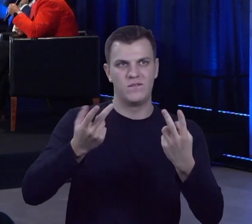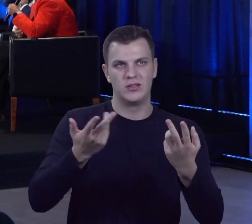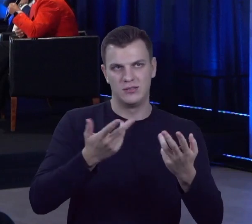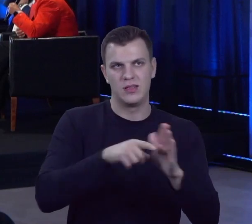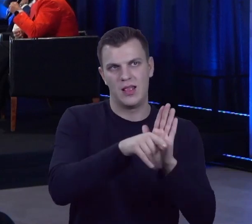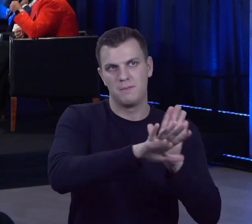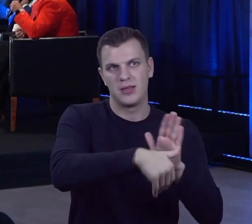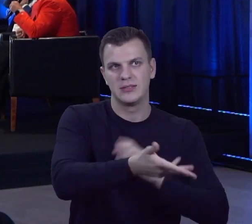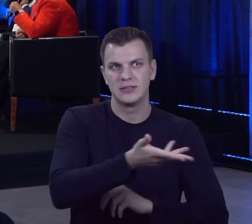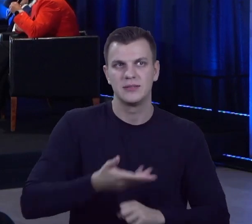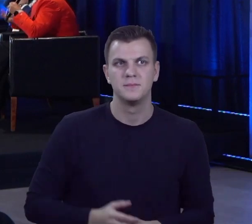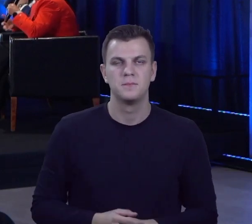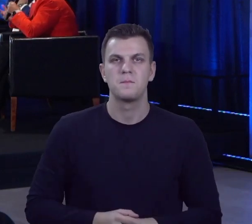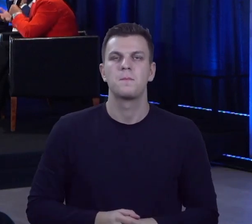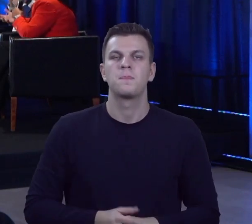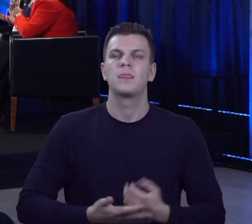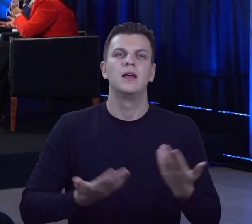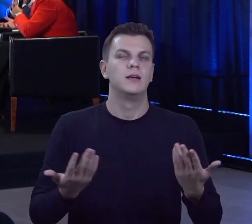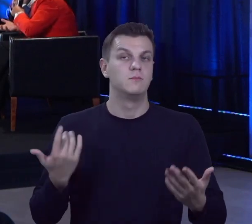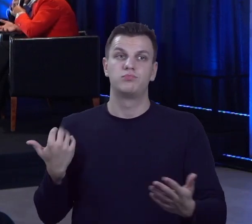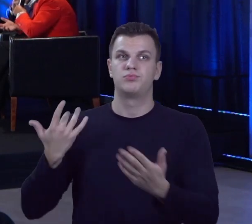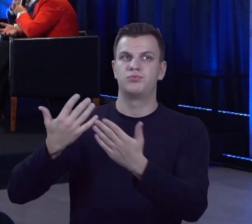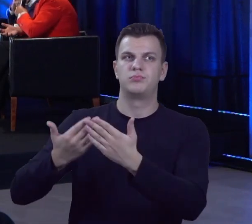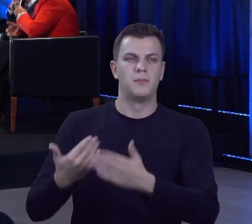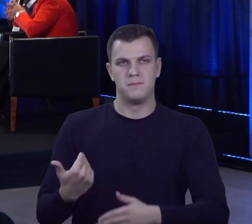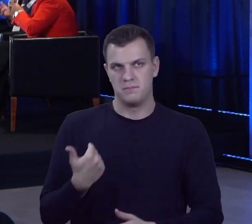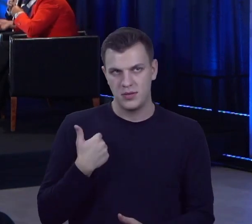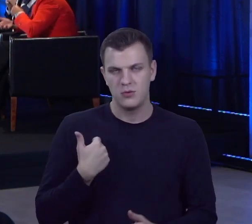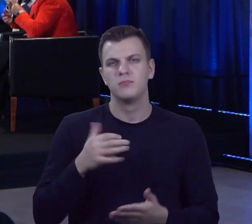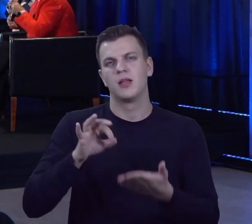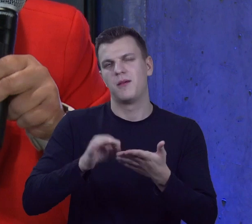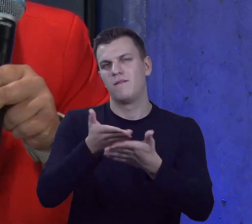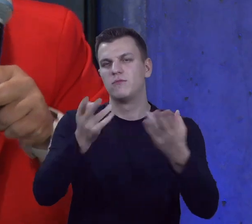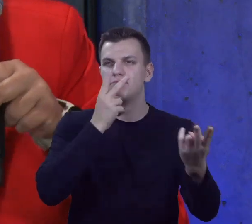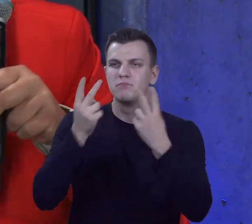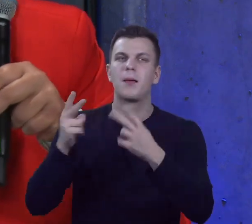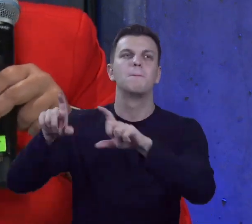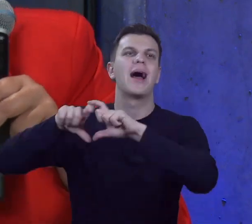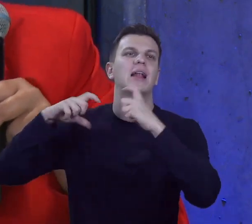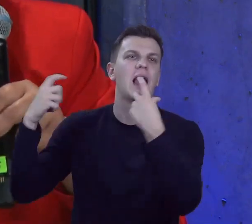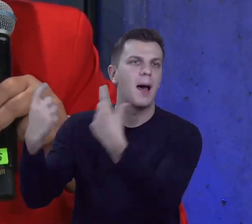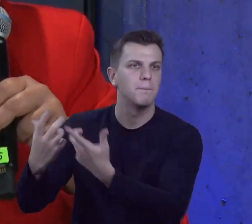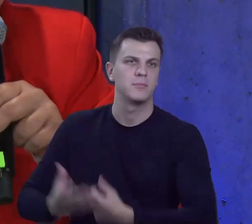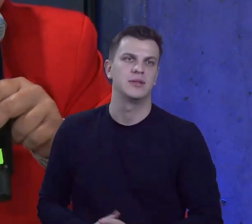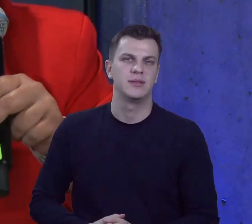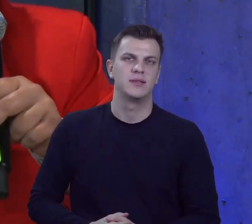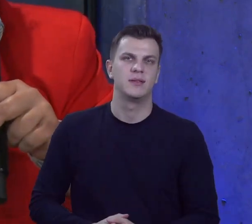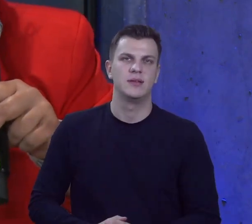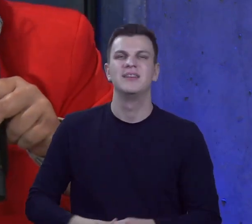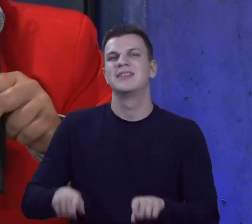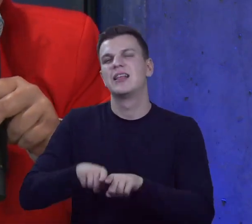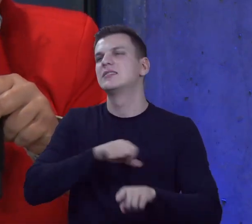mieliśmy do czynienia, zresztą to też Państwo obserwujecie ten mechanizm i w parlamencie i na tych szczeblach